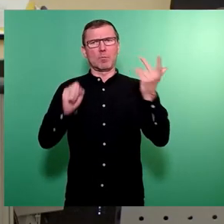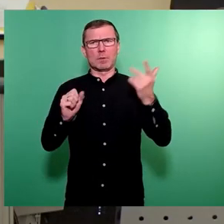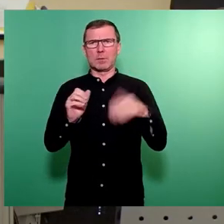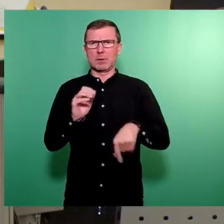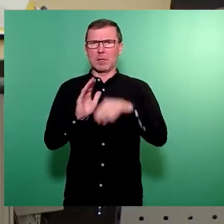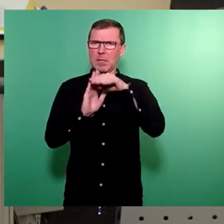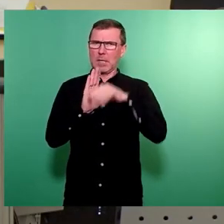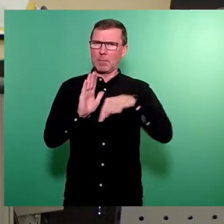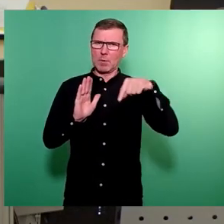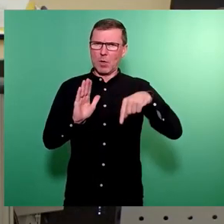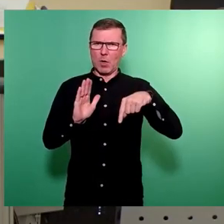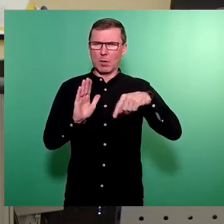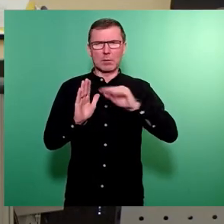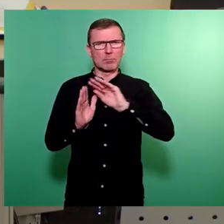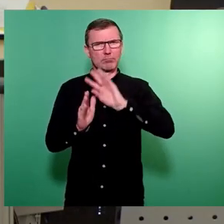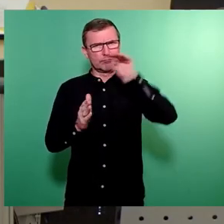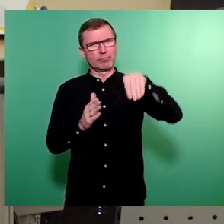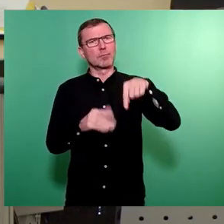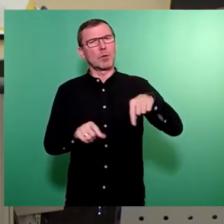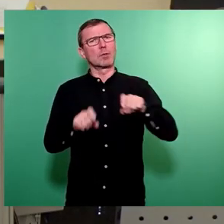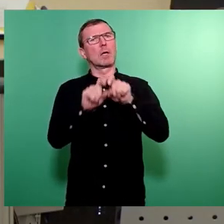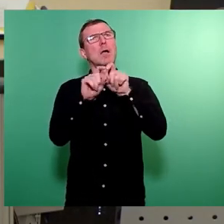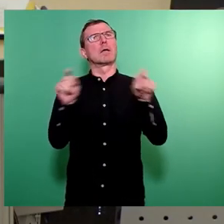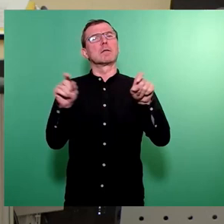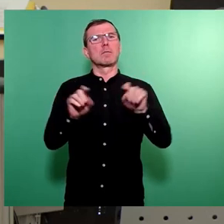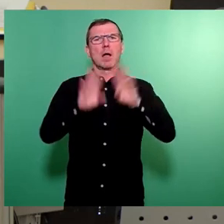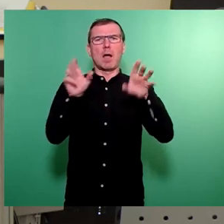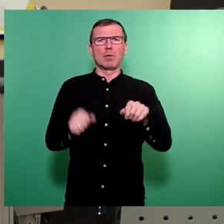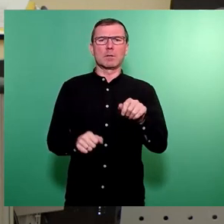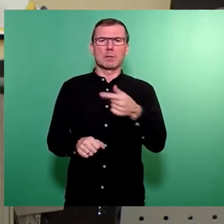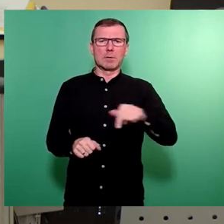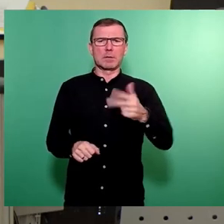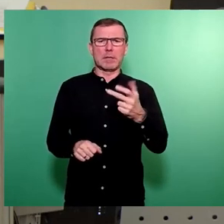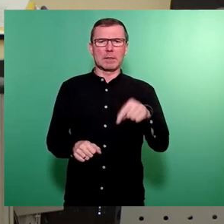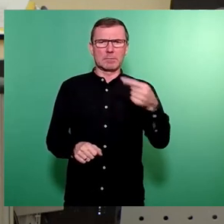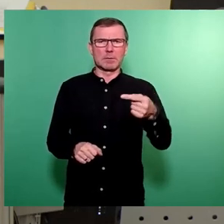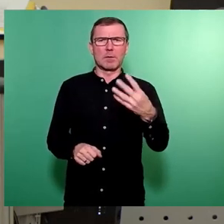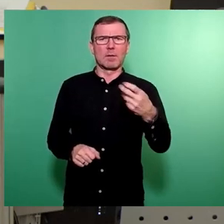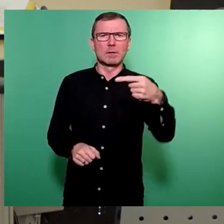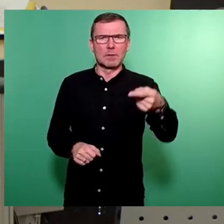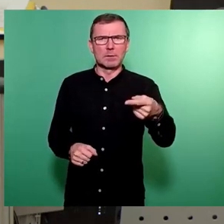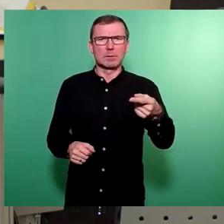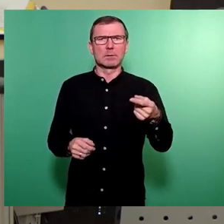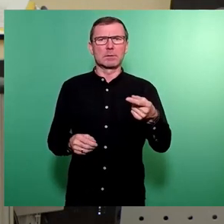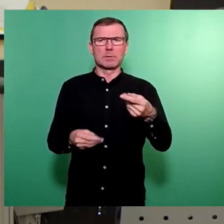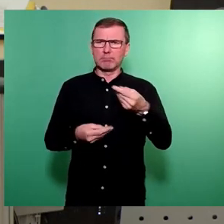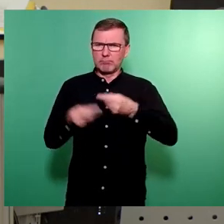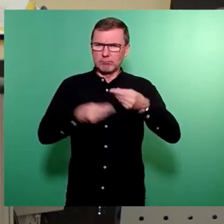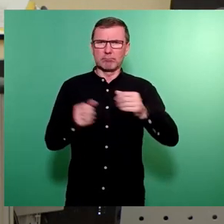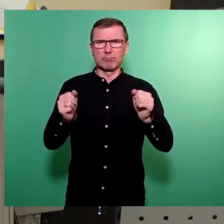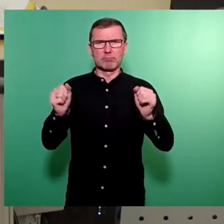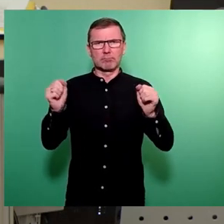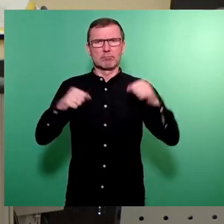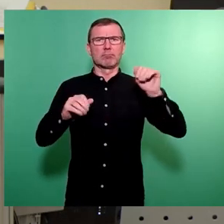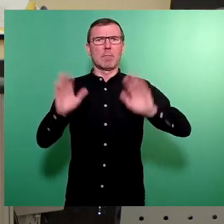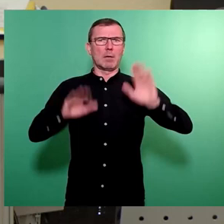Bestand hat, dass wir also heute über den Haushalt 2324 befinden können. Und ich möchte